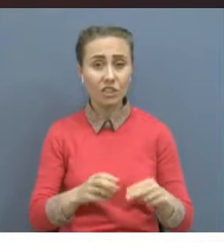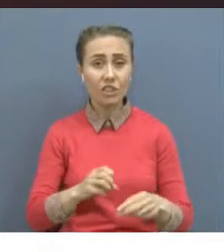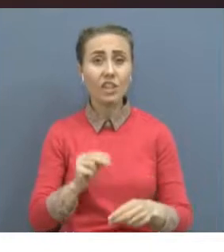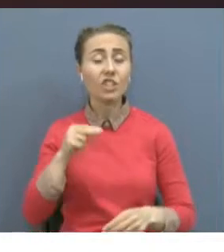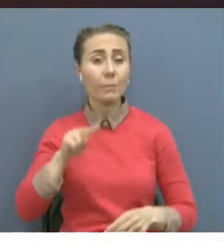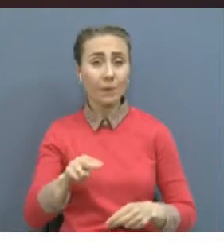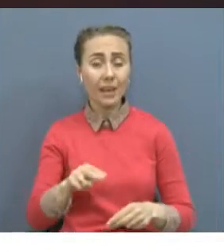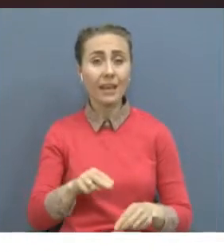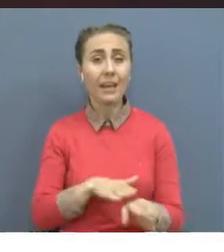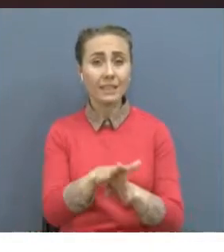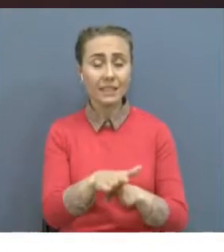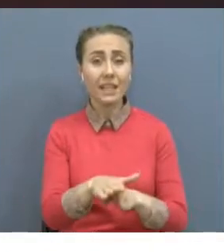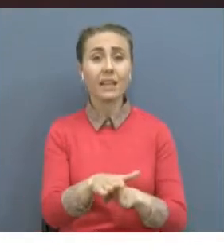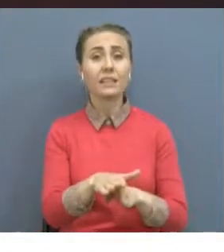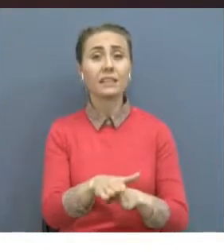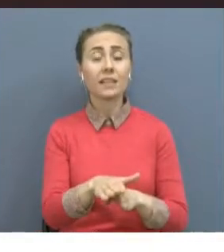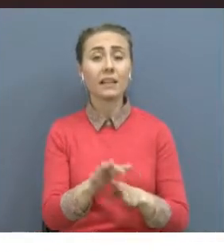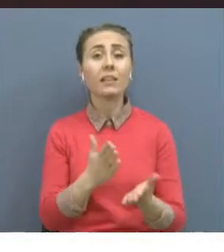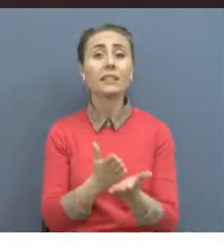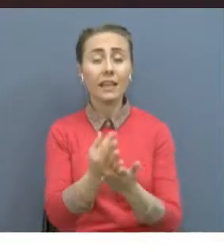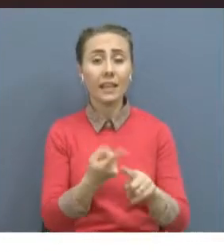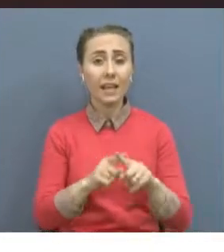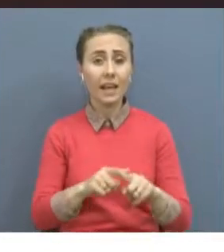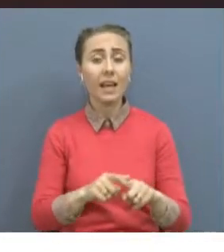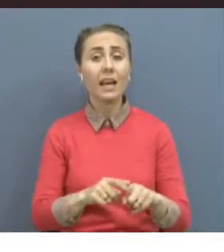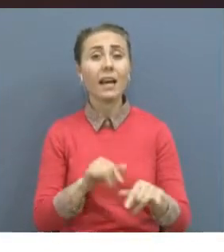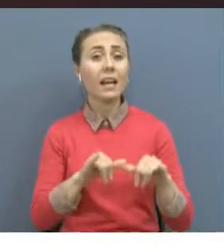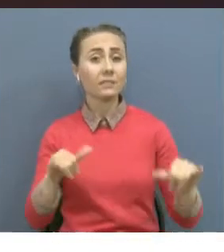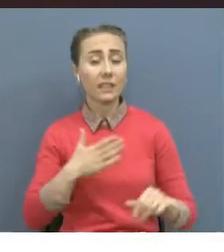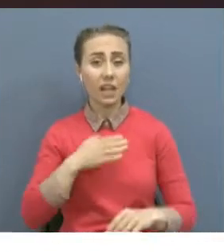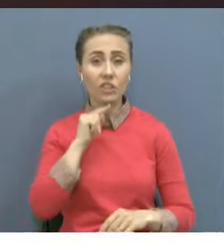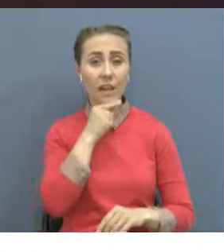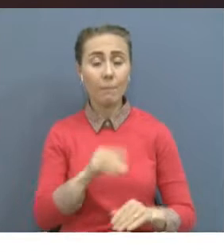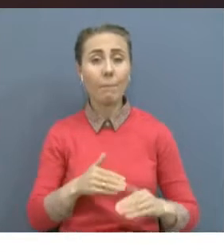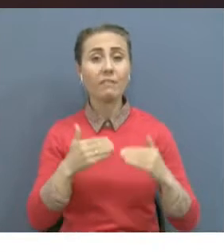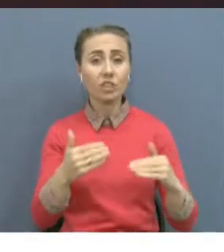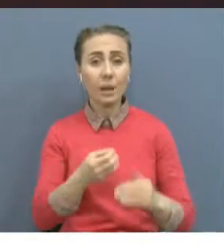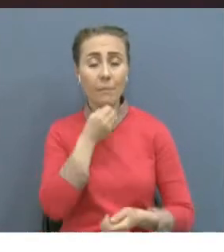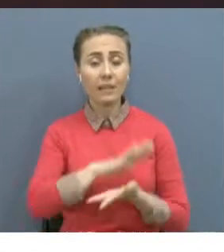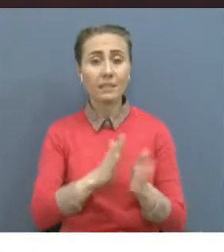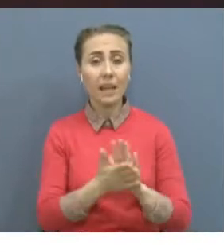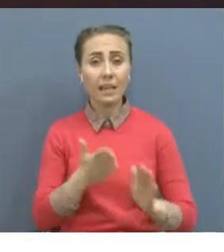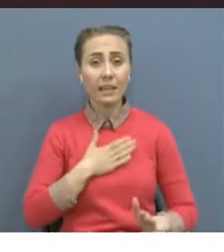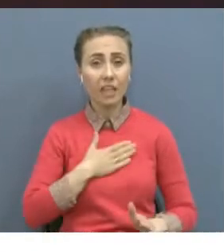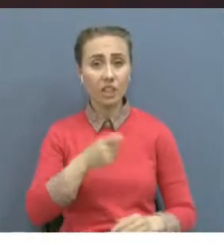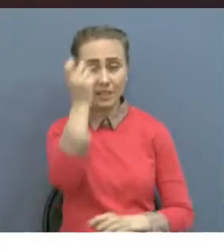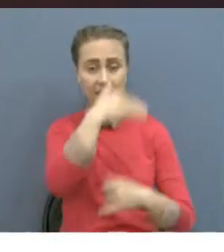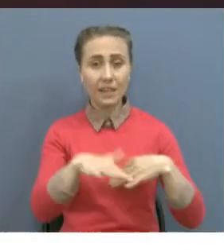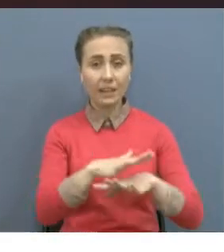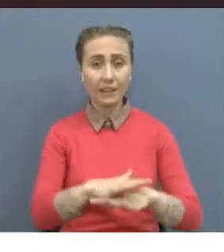бақытталған президентіміздің стратегиясын саясатын жүзеге асыру, бұл барлық